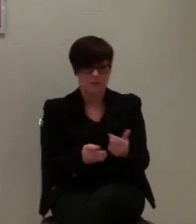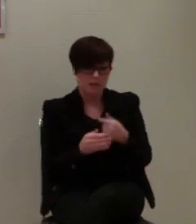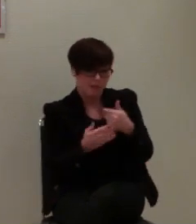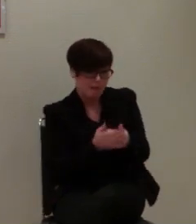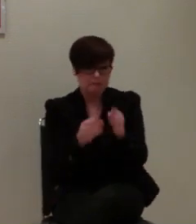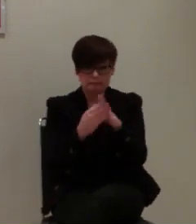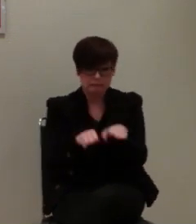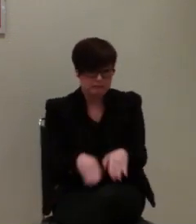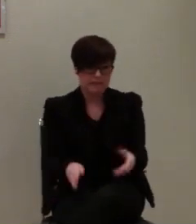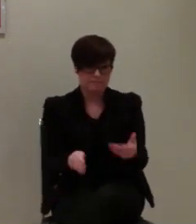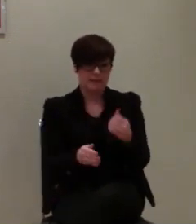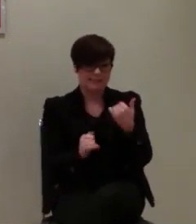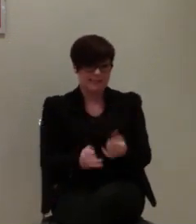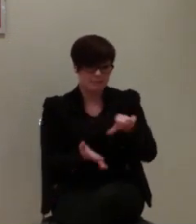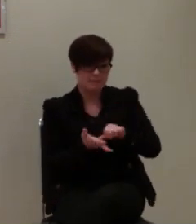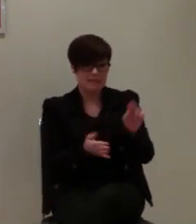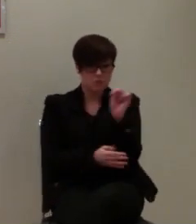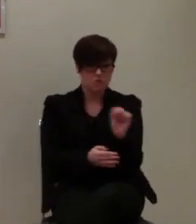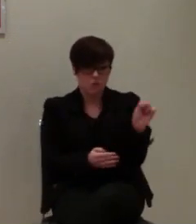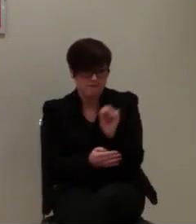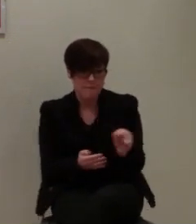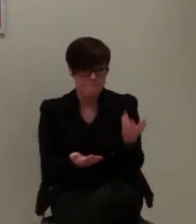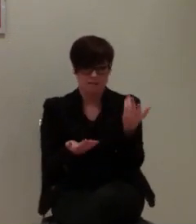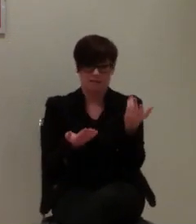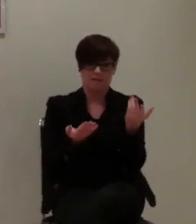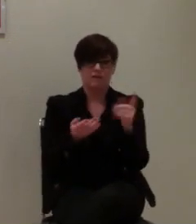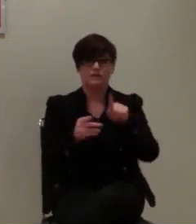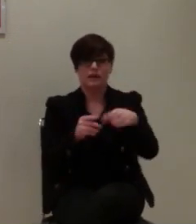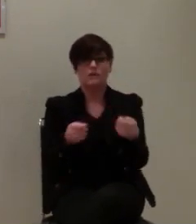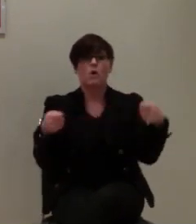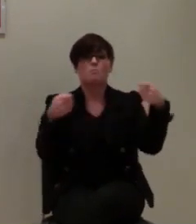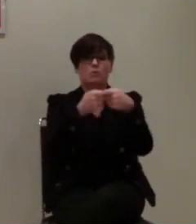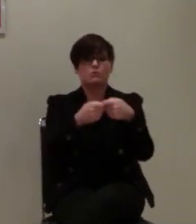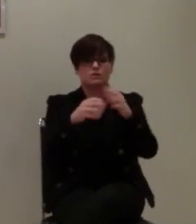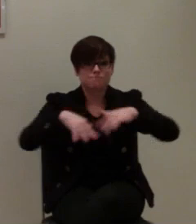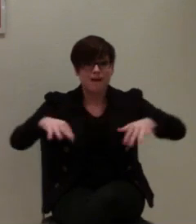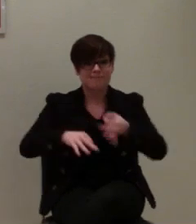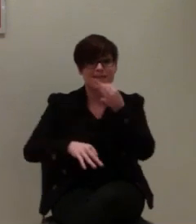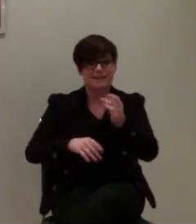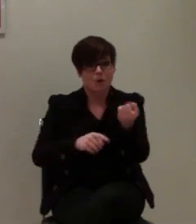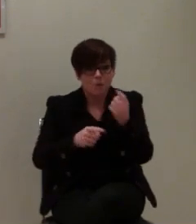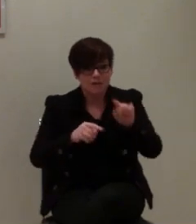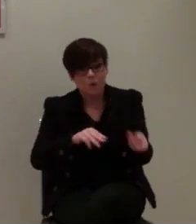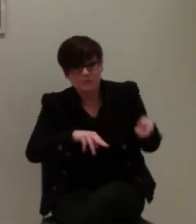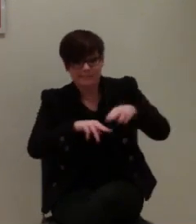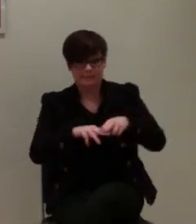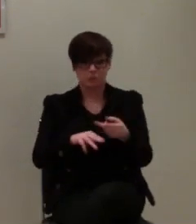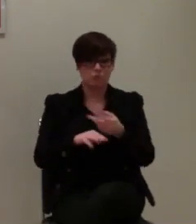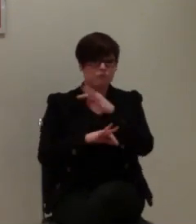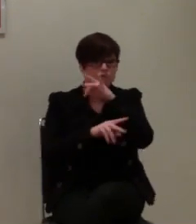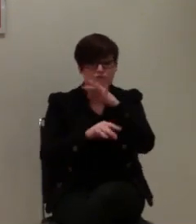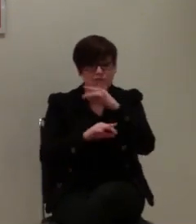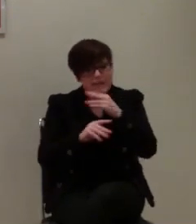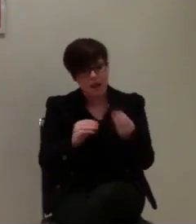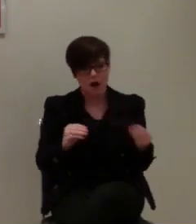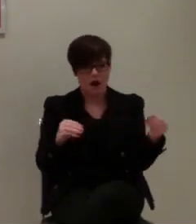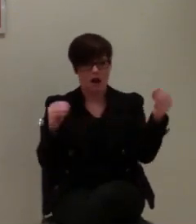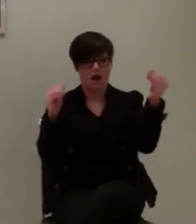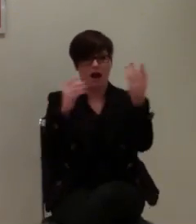Dezember. Wir haben jetzt Mitte November, dann kommt noch der Bundesparteitag dazwischen. Das ist halt einfach jetzt ganz viel auf einmal